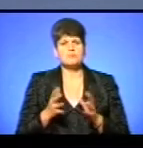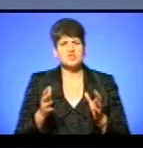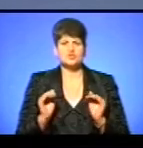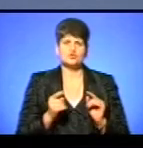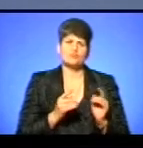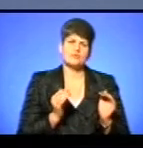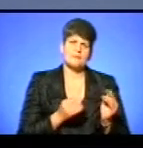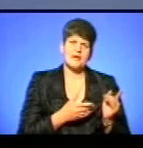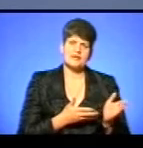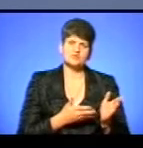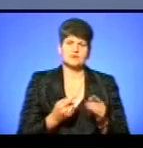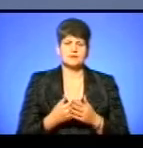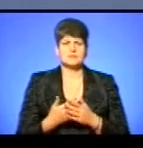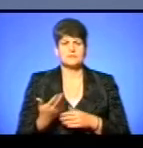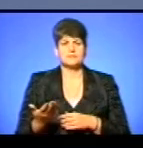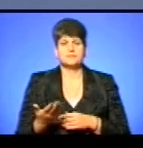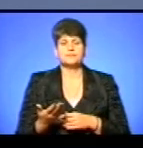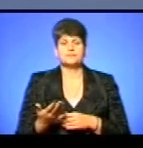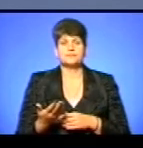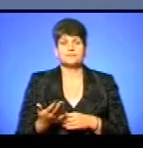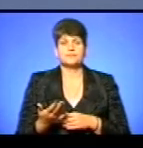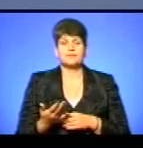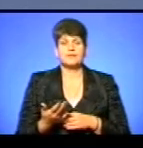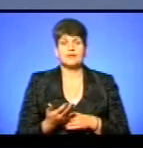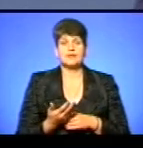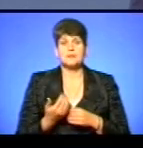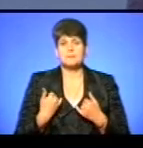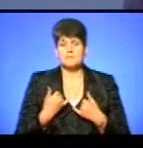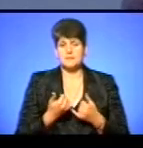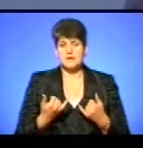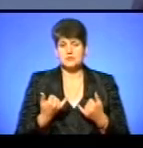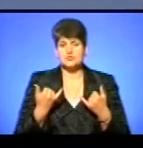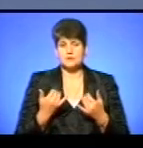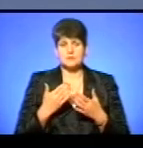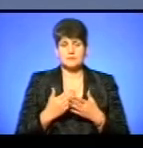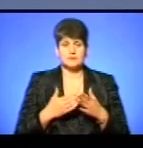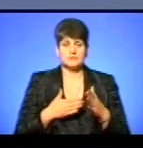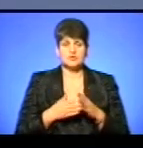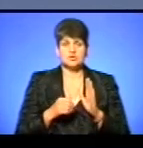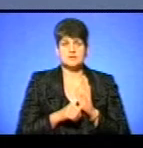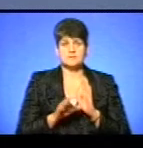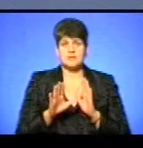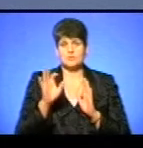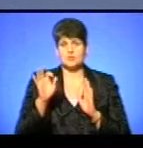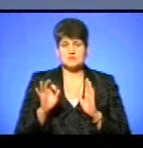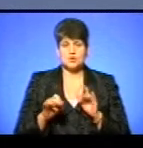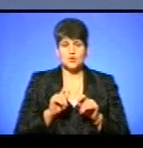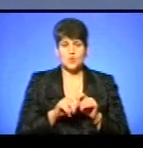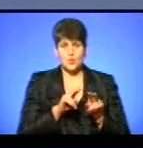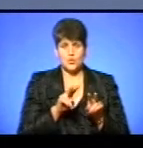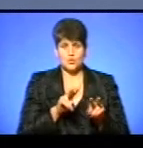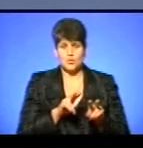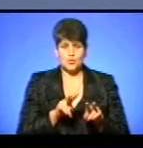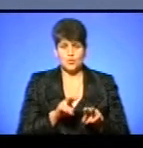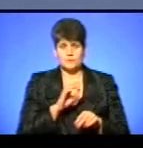менше? Не менше? Ми сьогодні вже фактично досягнули бар'єру 65%, що ми контролюємо дохід